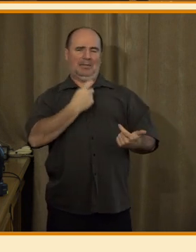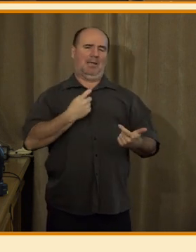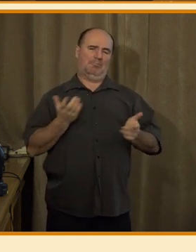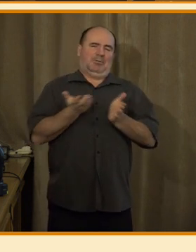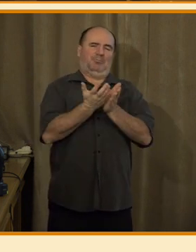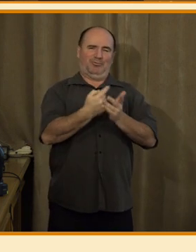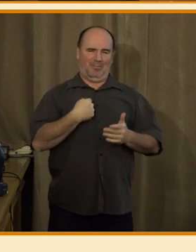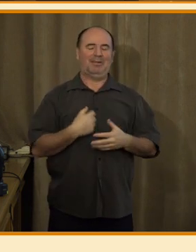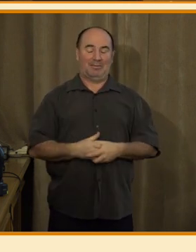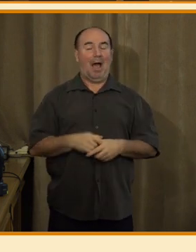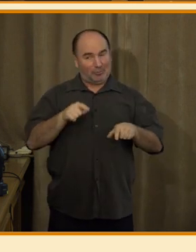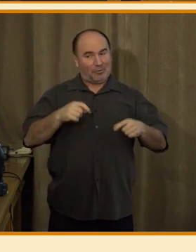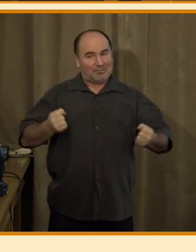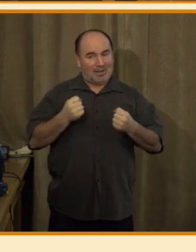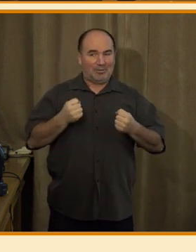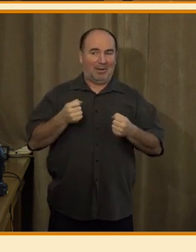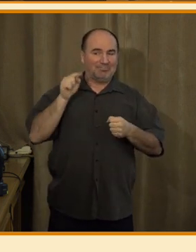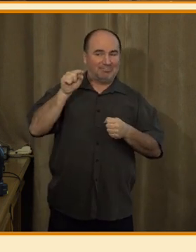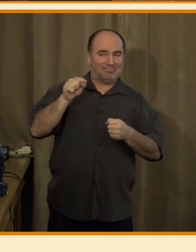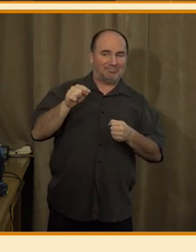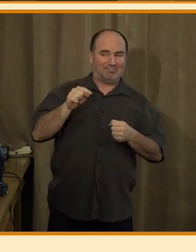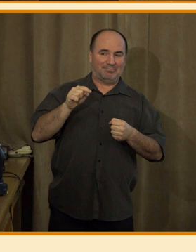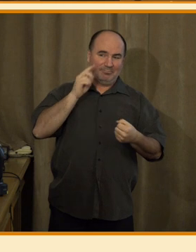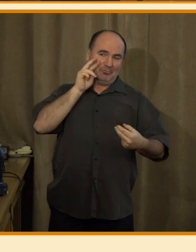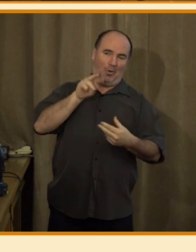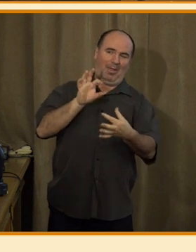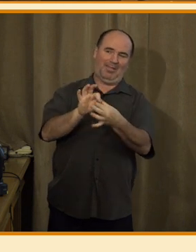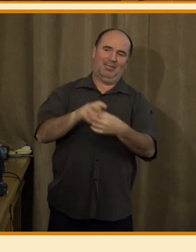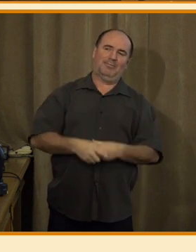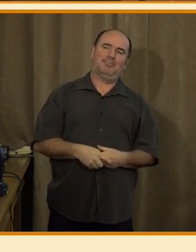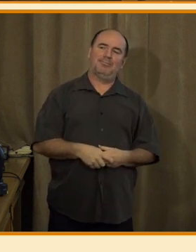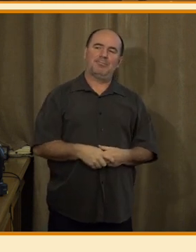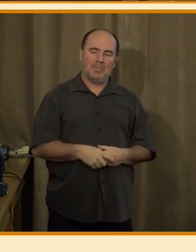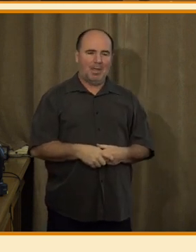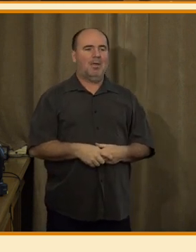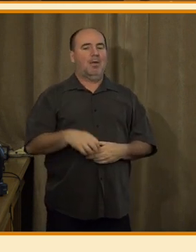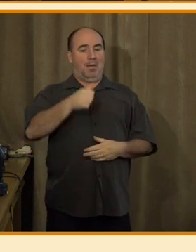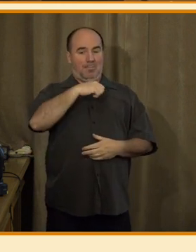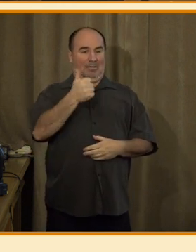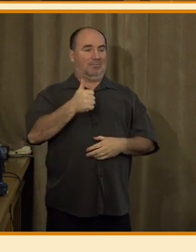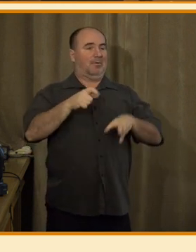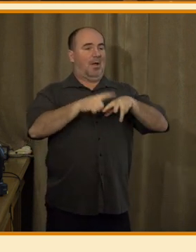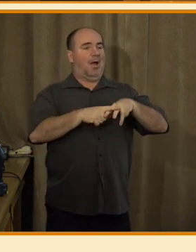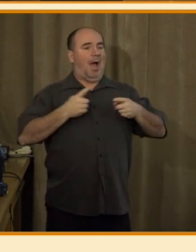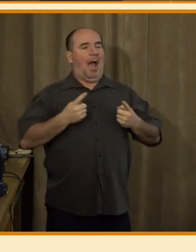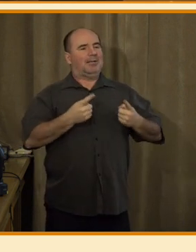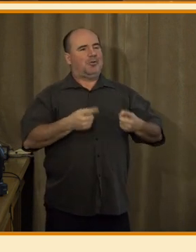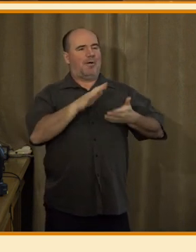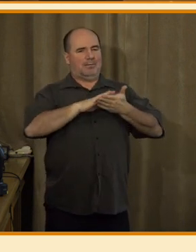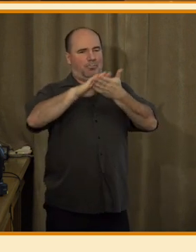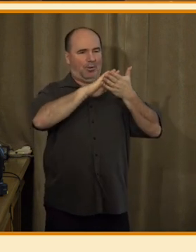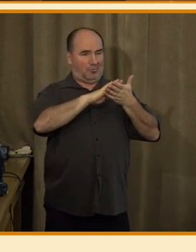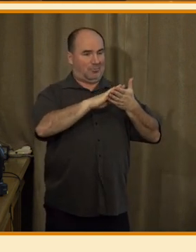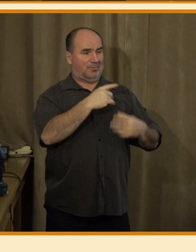Poprosím o další slide. Nejdřív seznam zprávy. Seznam zprávy je akciová společnost. To je samostatná firma, která patří jiný